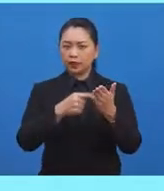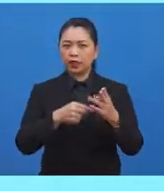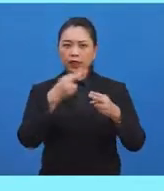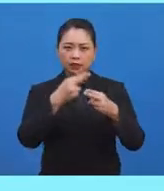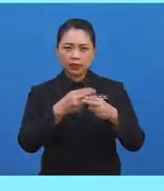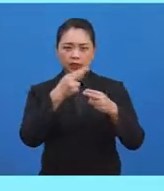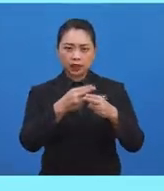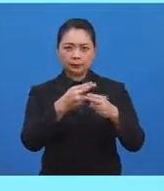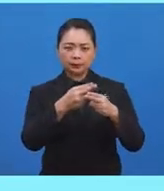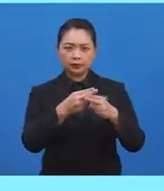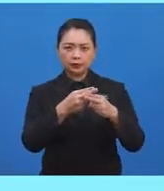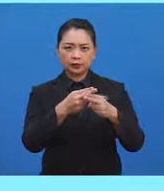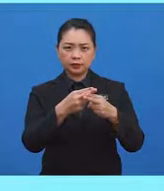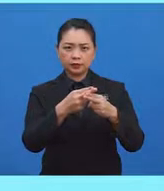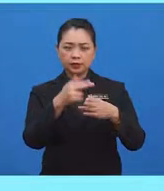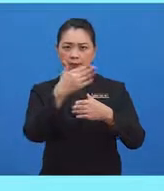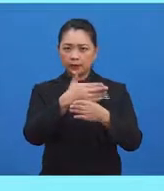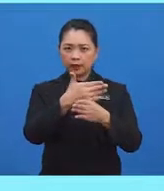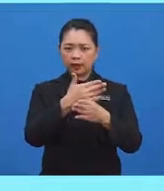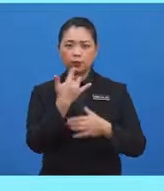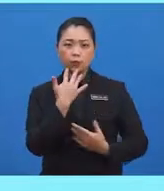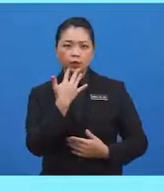bahagian yang berwarna tersebut?